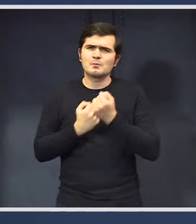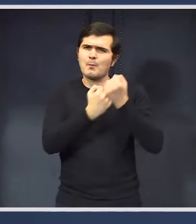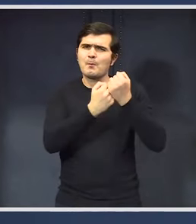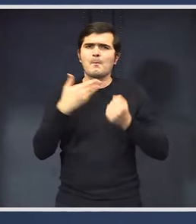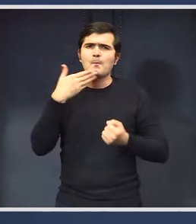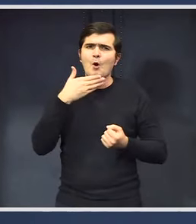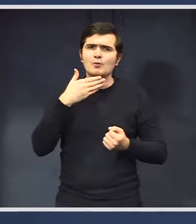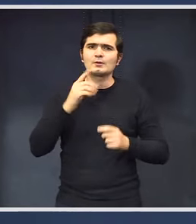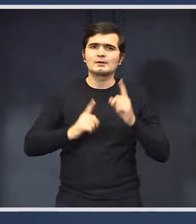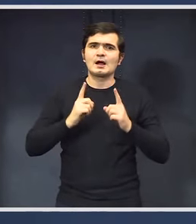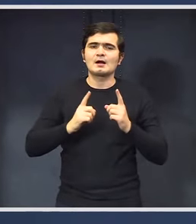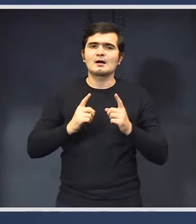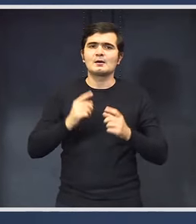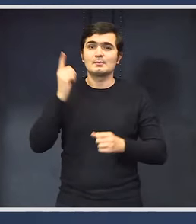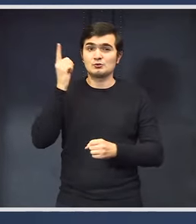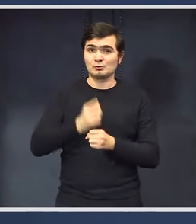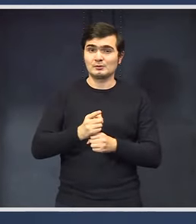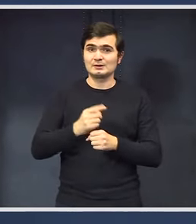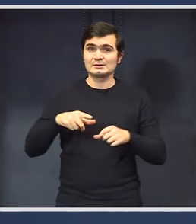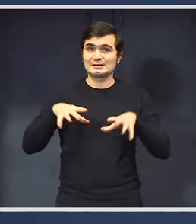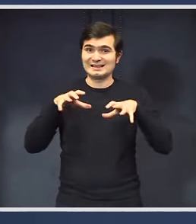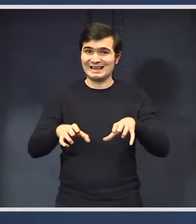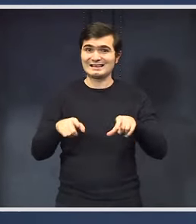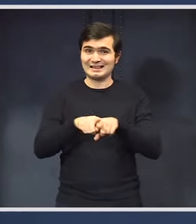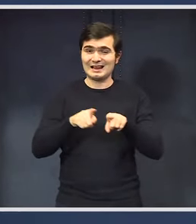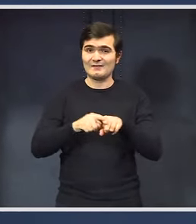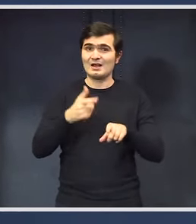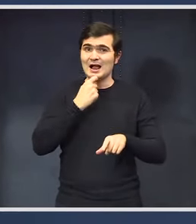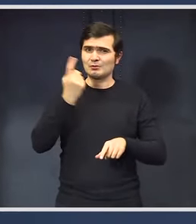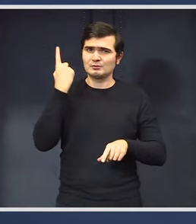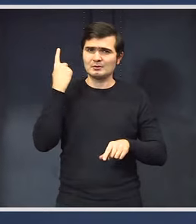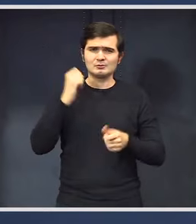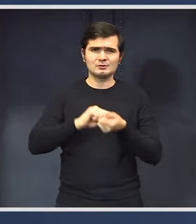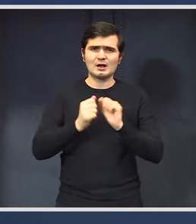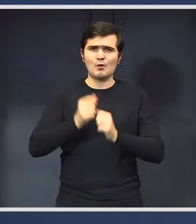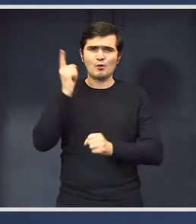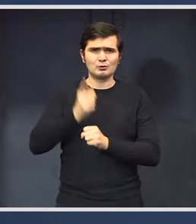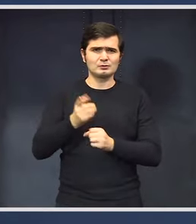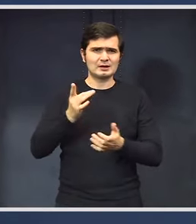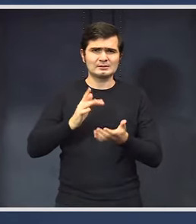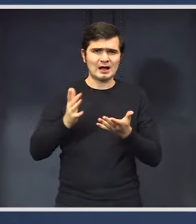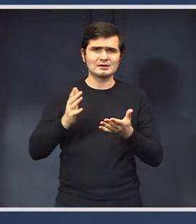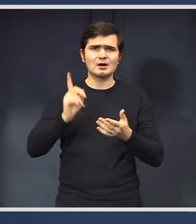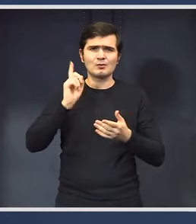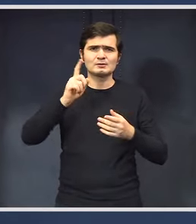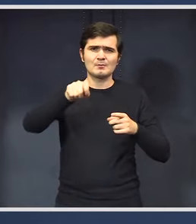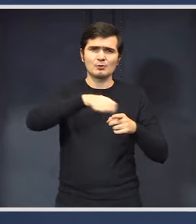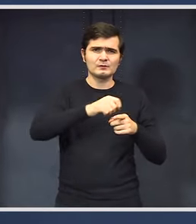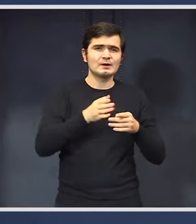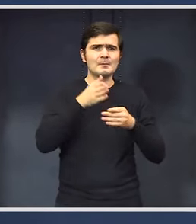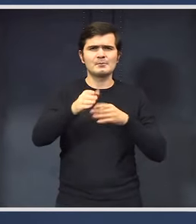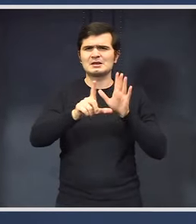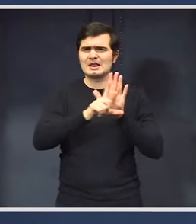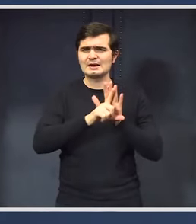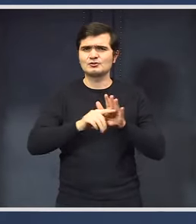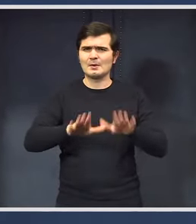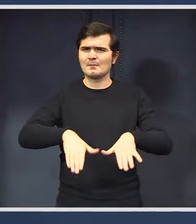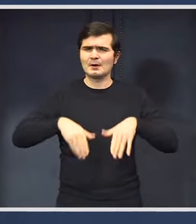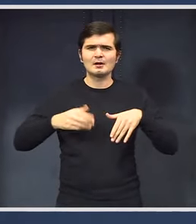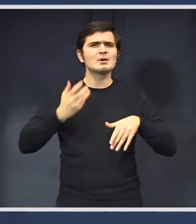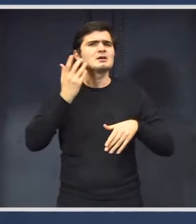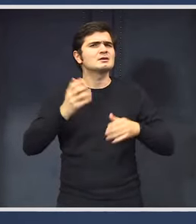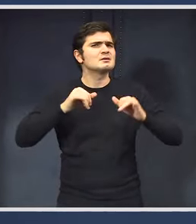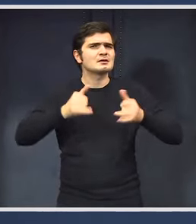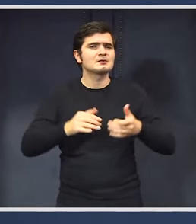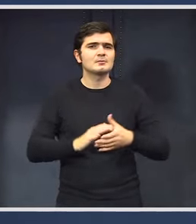prin această ordonanță sunt plafonate, adică înghețate la nivelul de an trecut, sporurile, sau se vor modifica doar prin lege în Parlament? Și când se